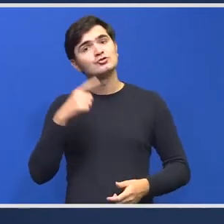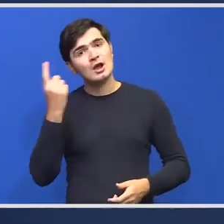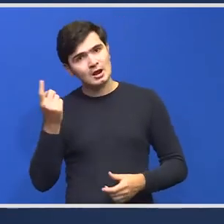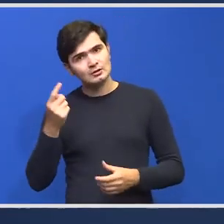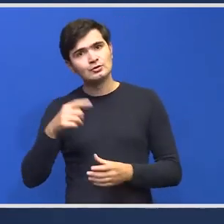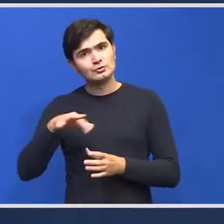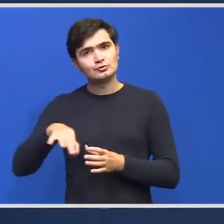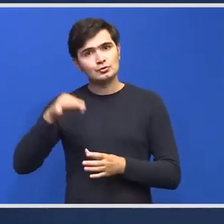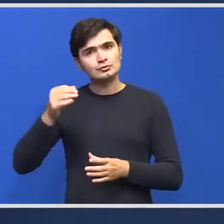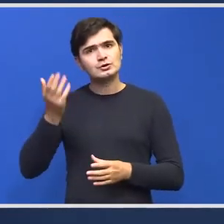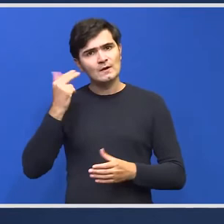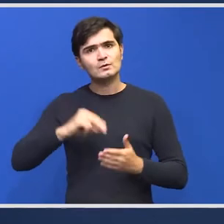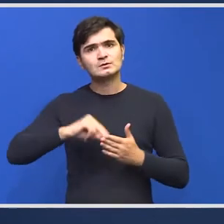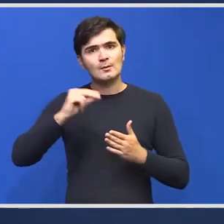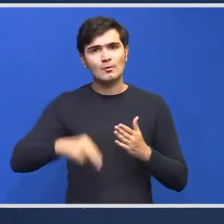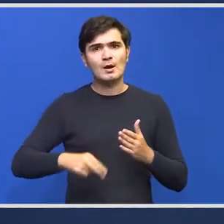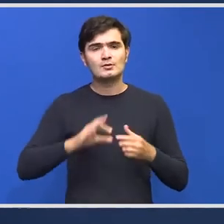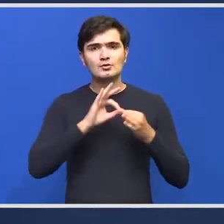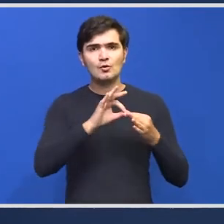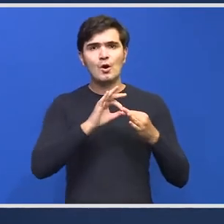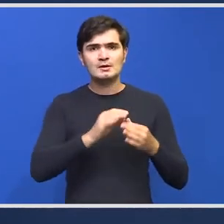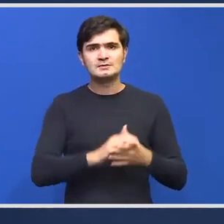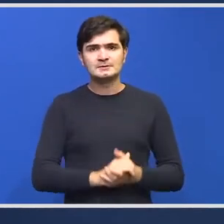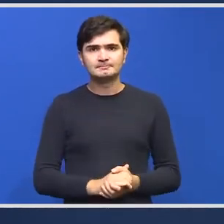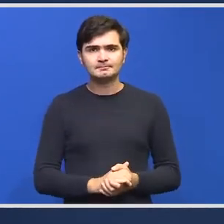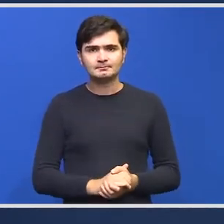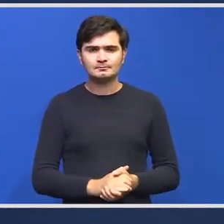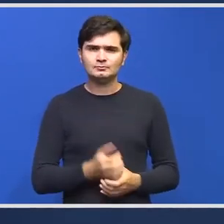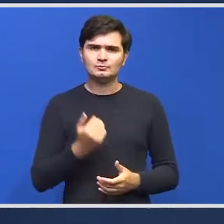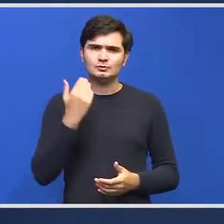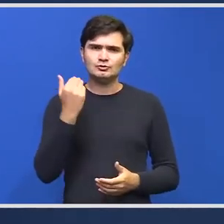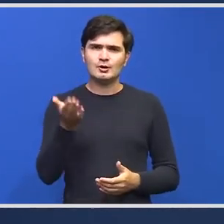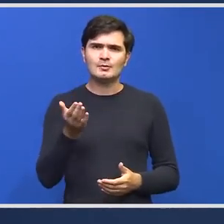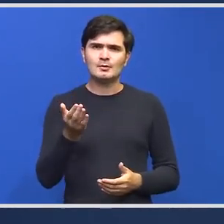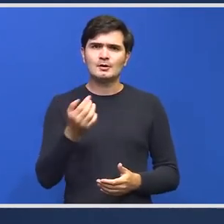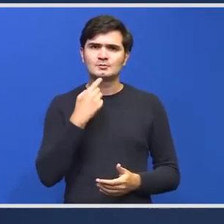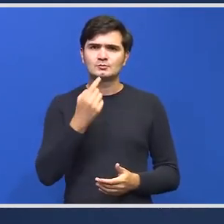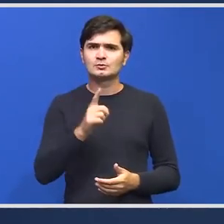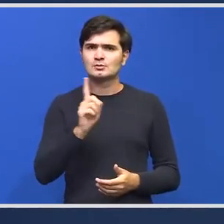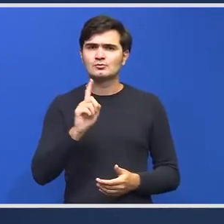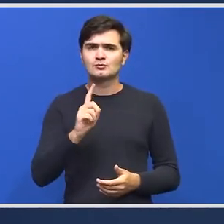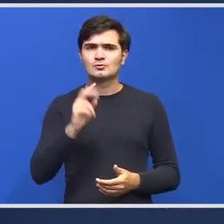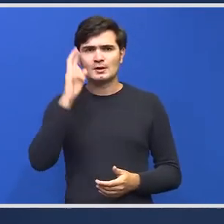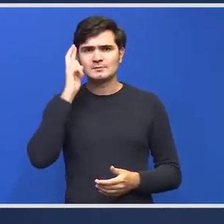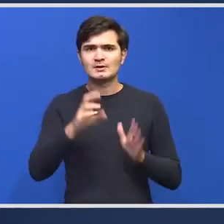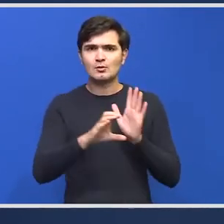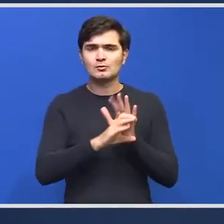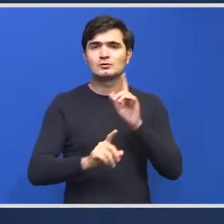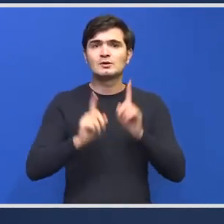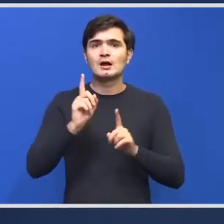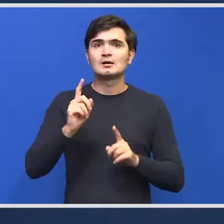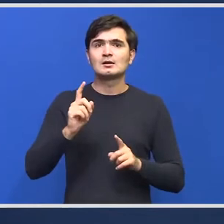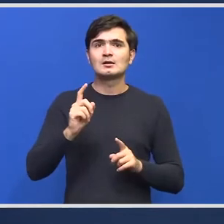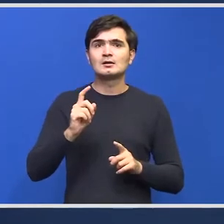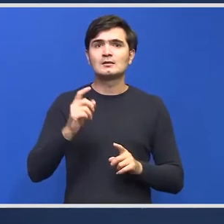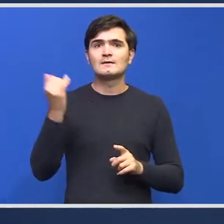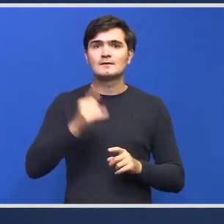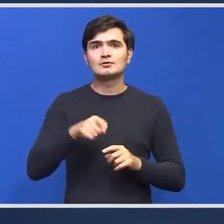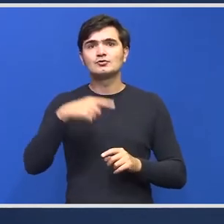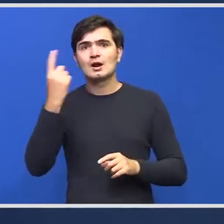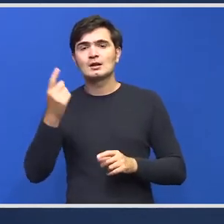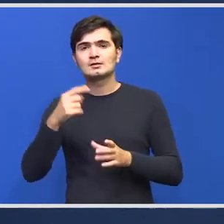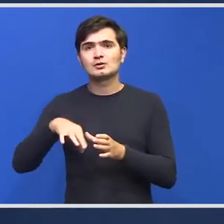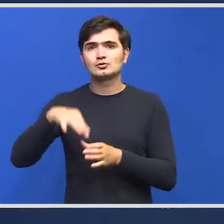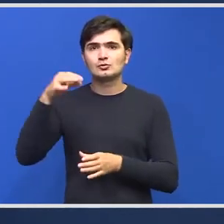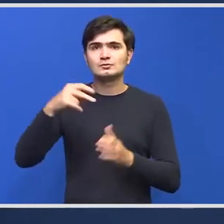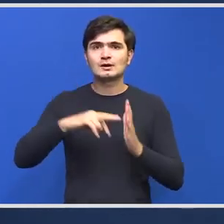aprobată în coaliție, ea a fost declarată neconstituțională. Dacă vor veni și alte soluții pentru a rezolva criza de